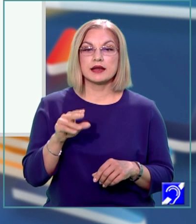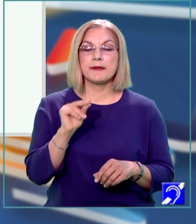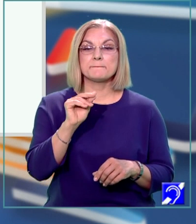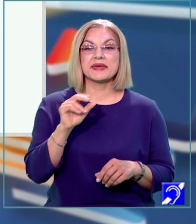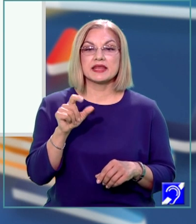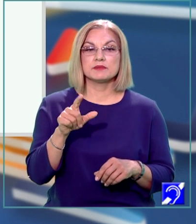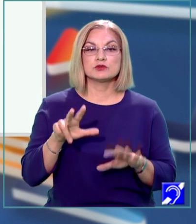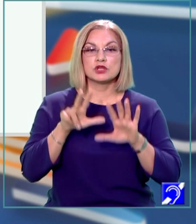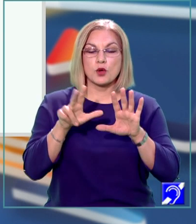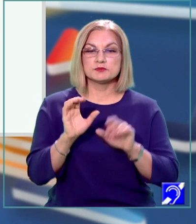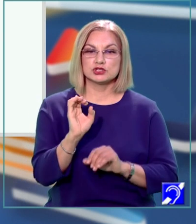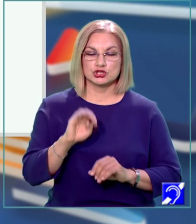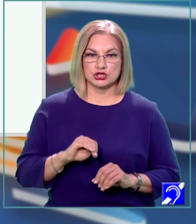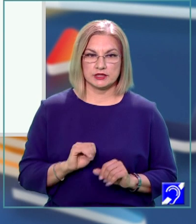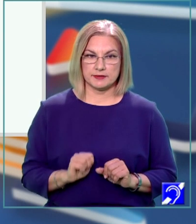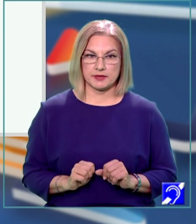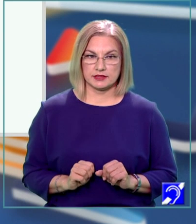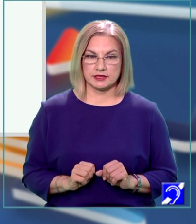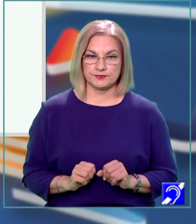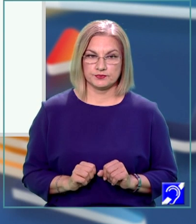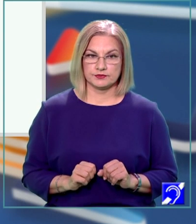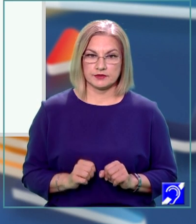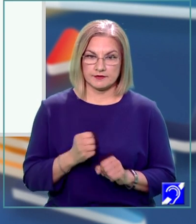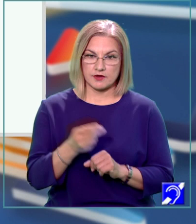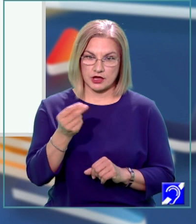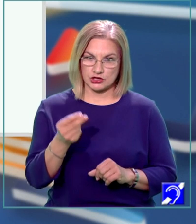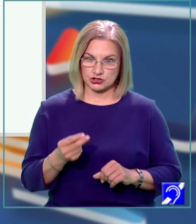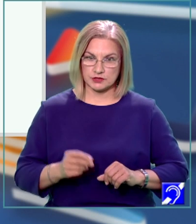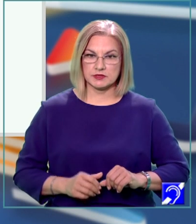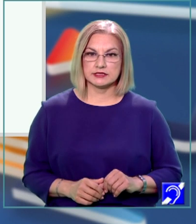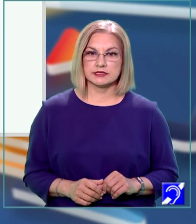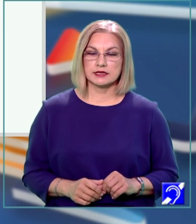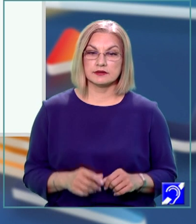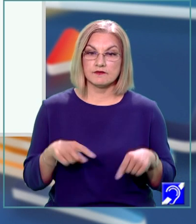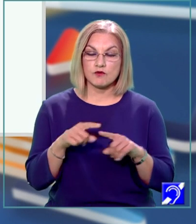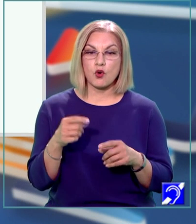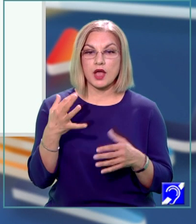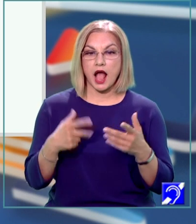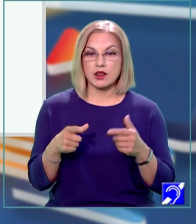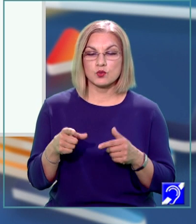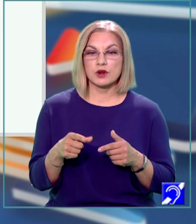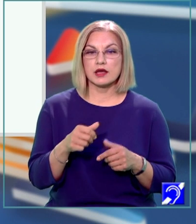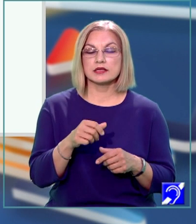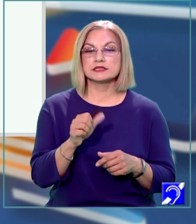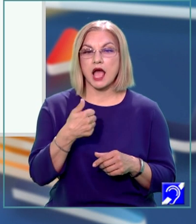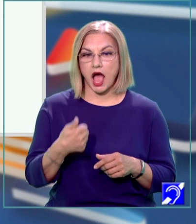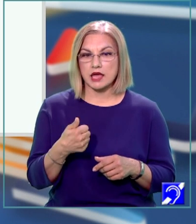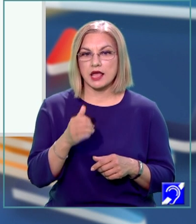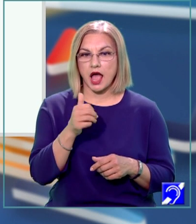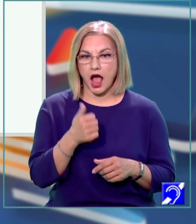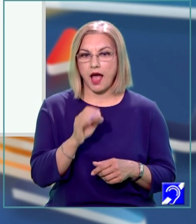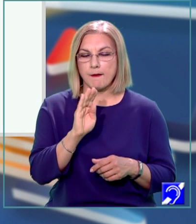18 centimetri. O să-l figurez. Calculați area lui ABCD și